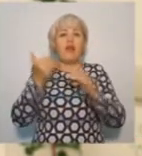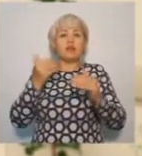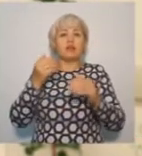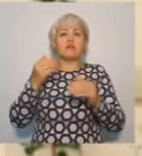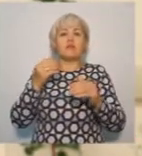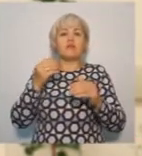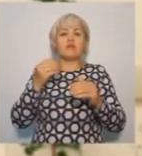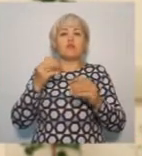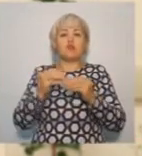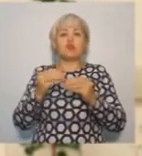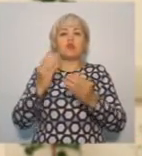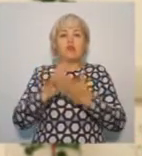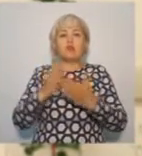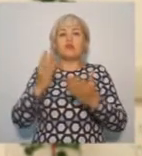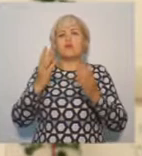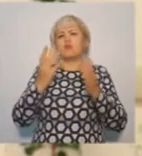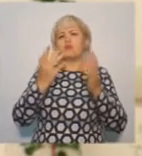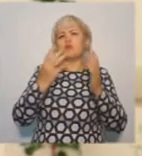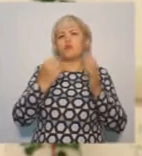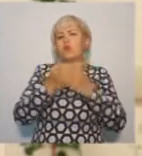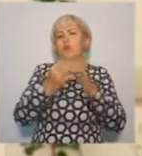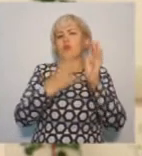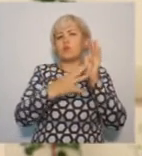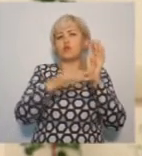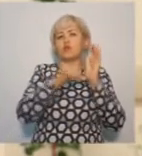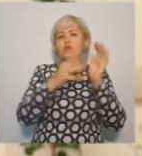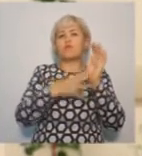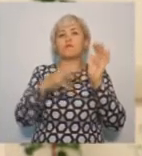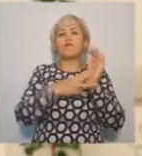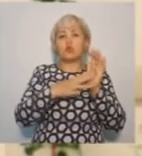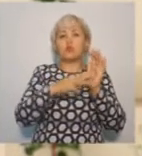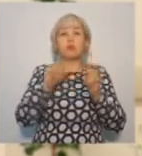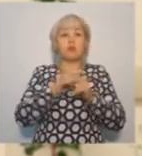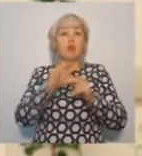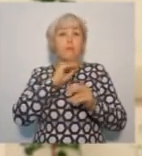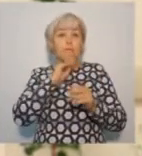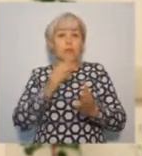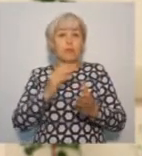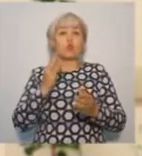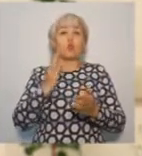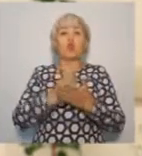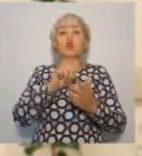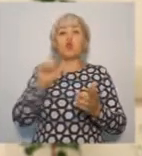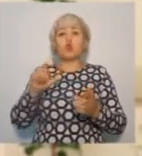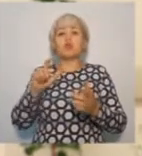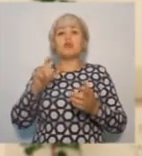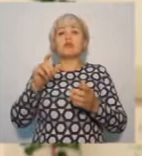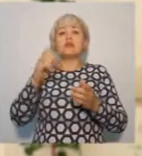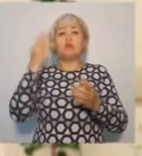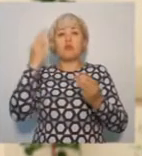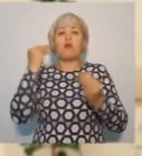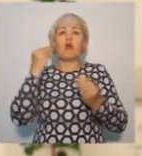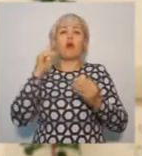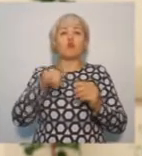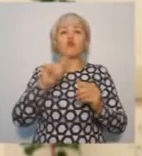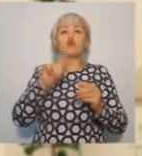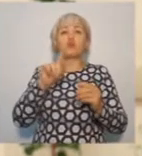-98% излеченных. То есть люди забывают о том, что они могли быть подвержены более серьезным испытаниям